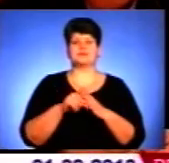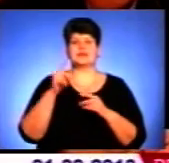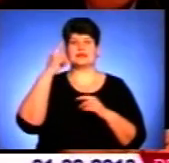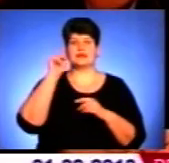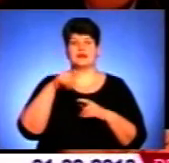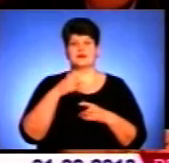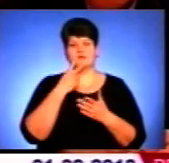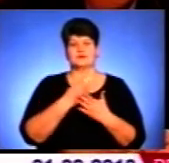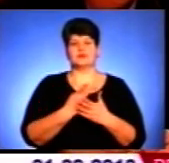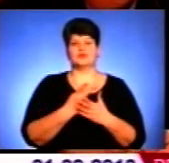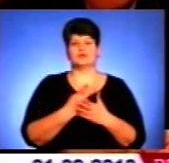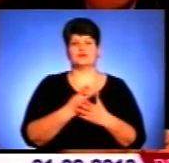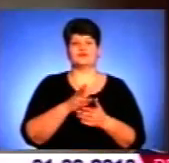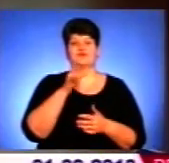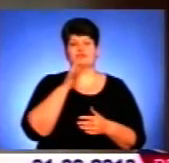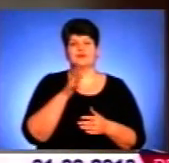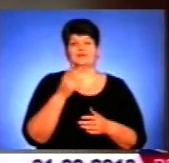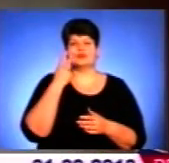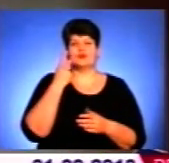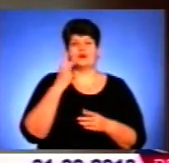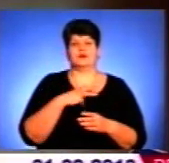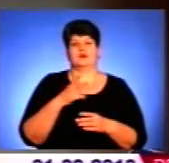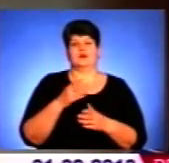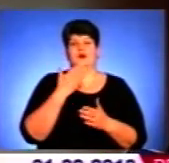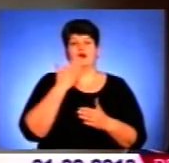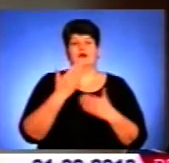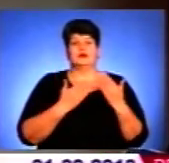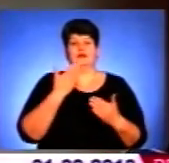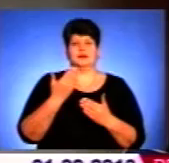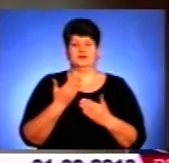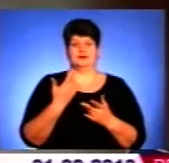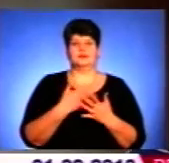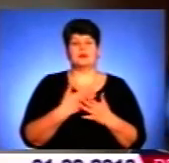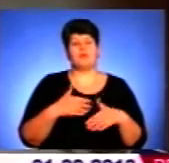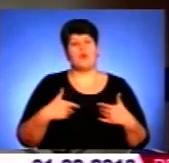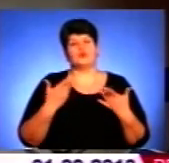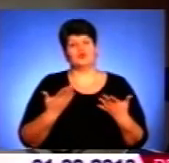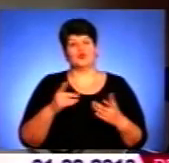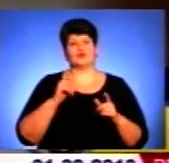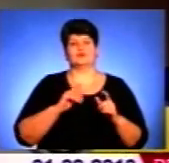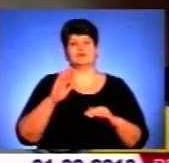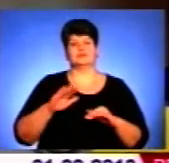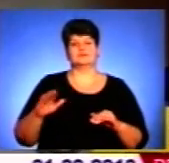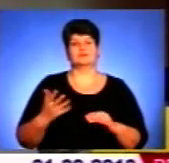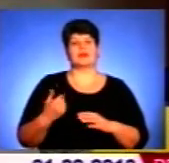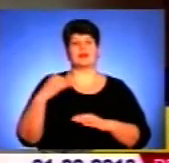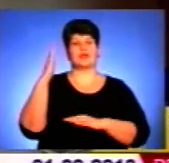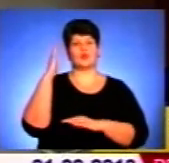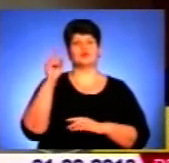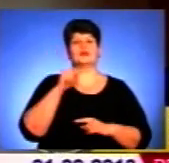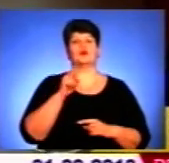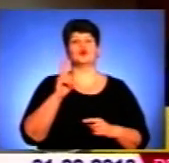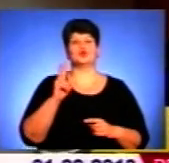помітний. Ви щас в аудиторії провожу своєрідне соцопитування, коли пропоную студентам підняти руку тих, хто